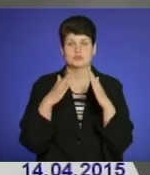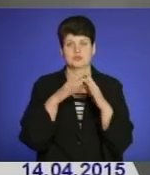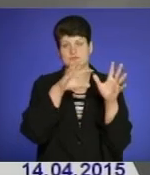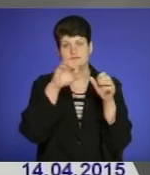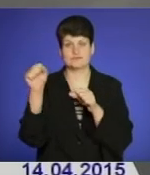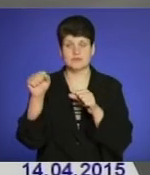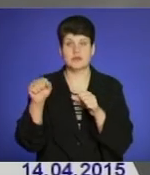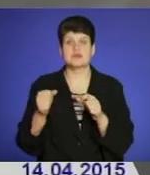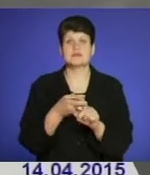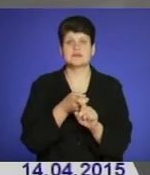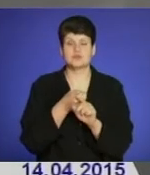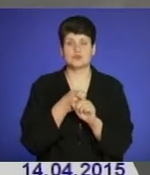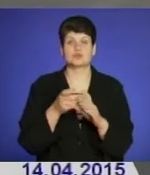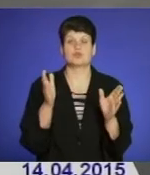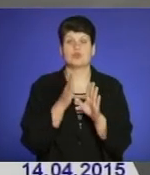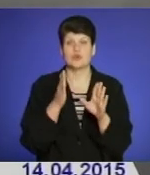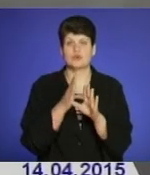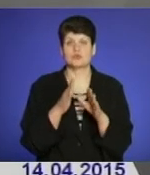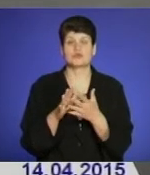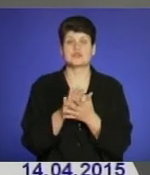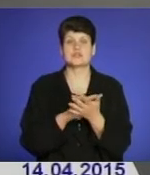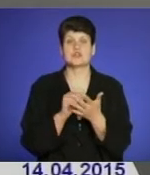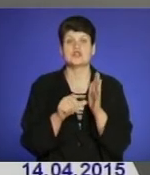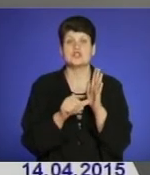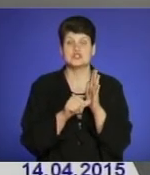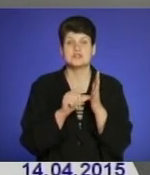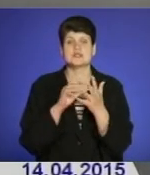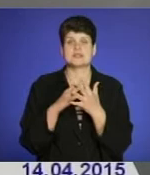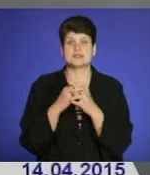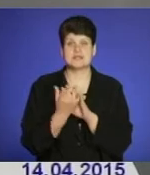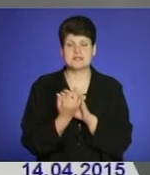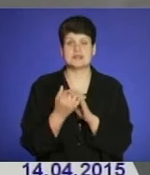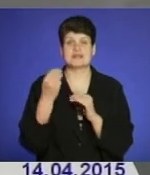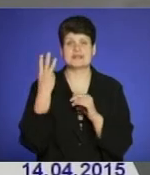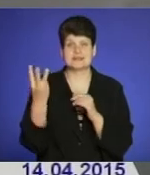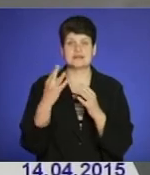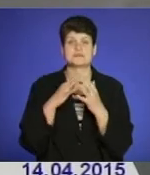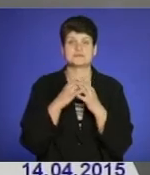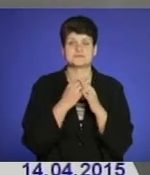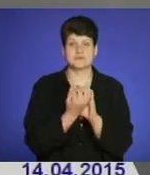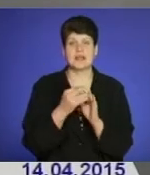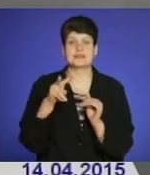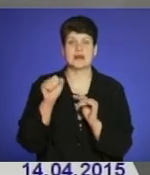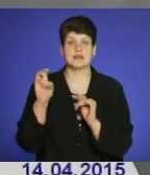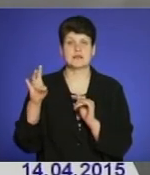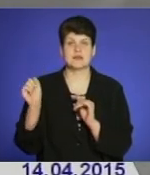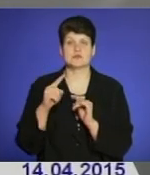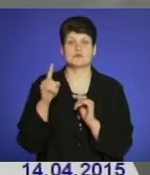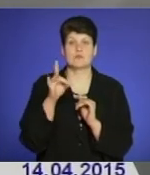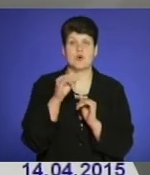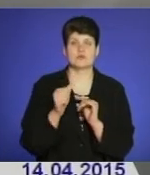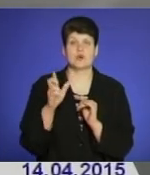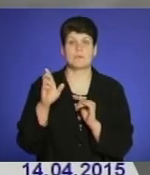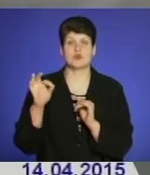Внаслідок негоди знеструмлено 6 населених пунктів у Теребовлянському та по 3 населених пункти у Лановецькому, Зборівському та